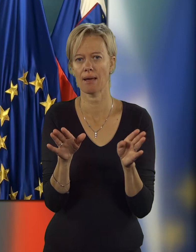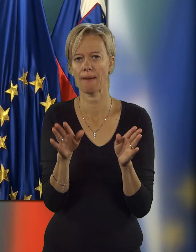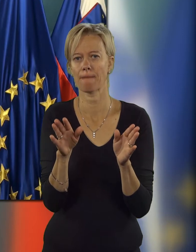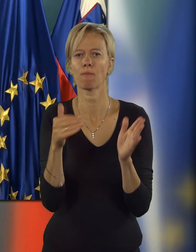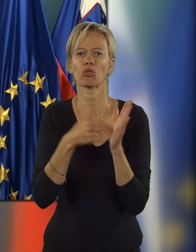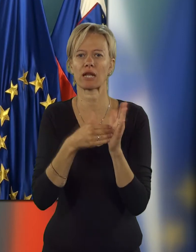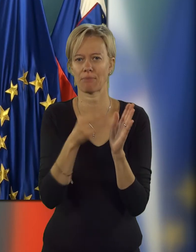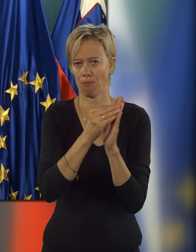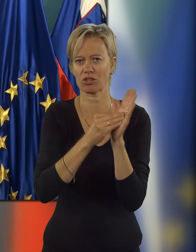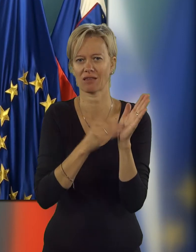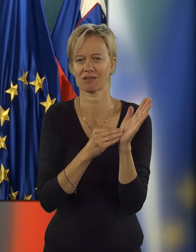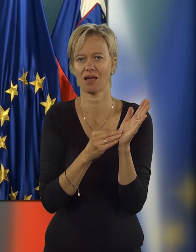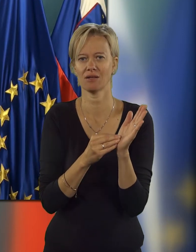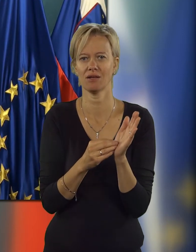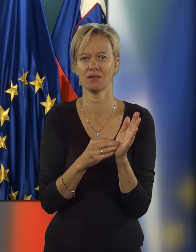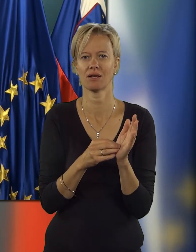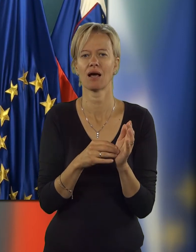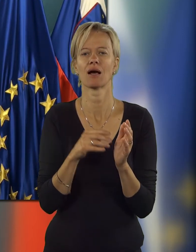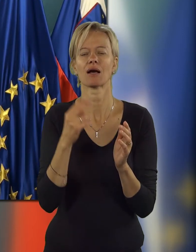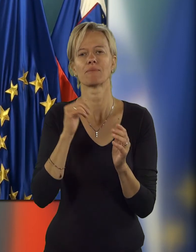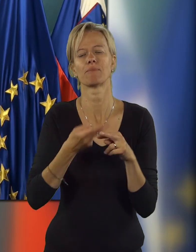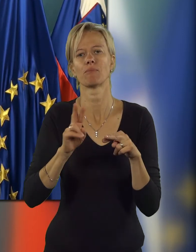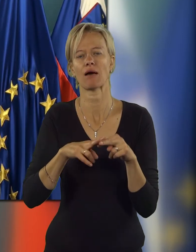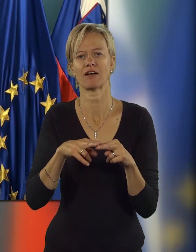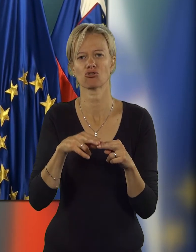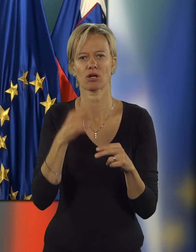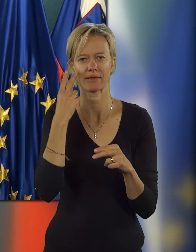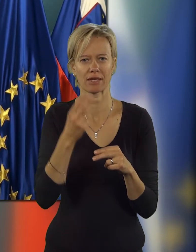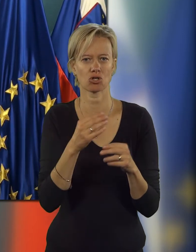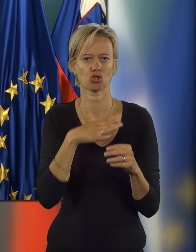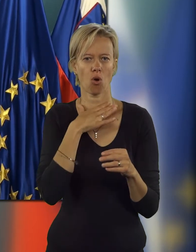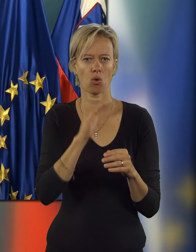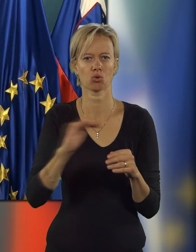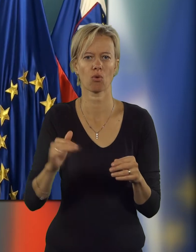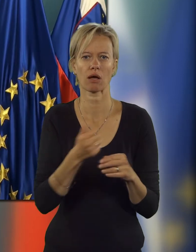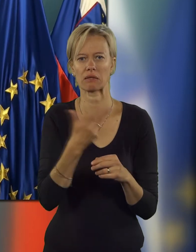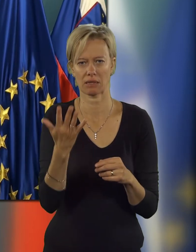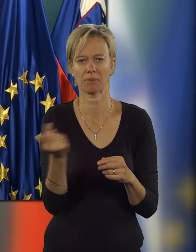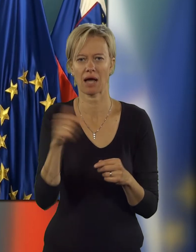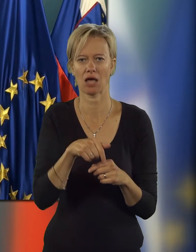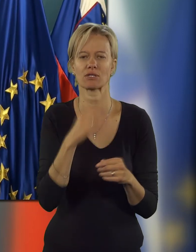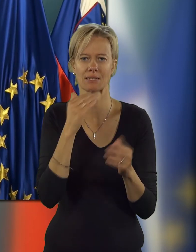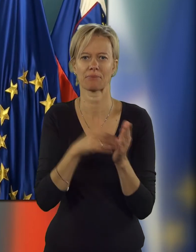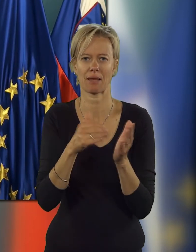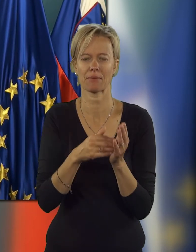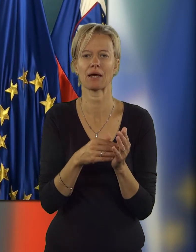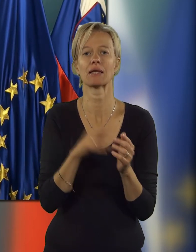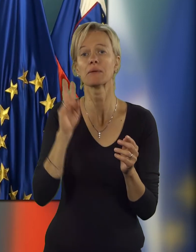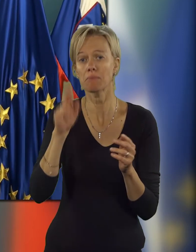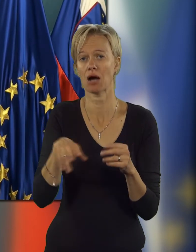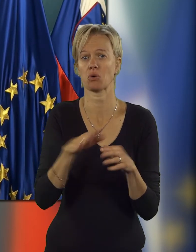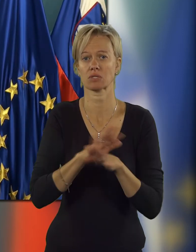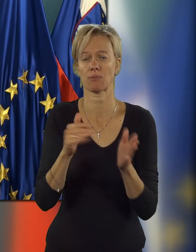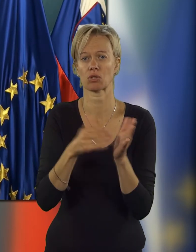da vse oziroma imajo vse potrebne podatke, predvsem, ker se tiče šolanja otrok, kateri podatki prihajajo v septembrom in imajo vse